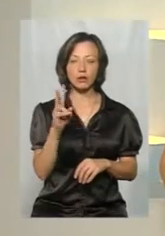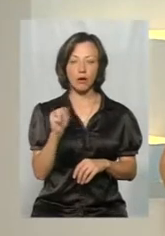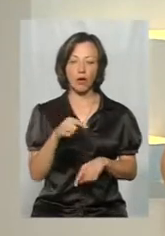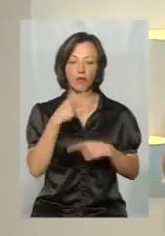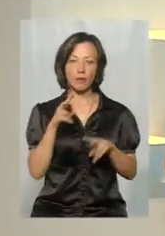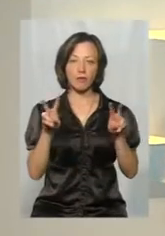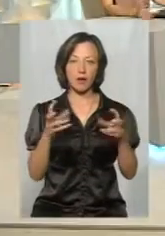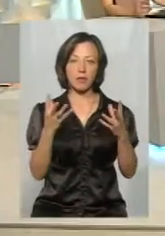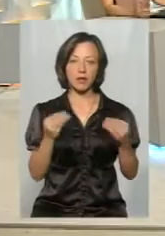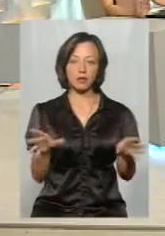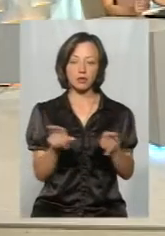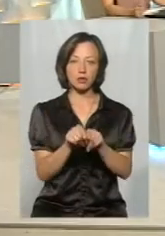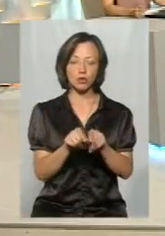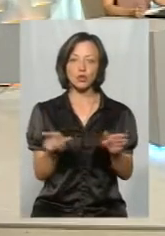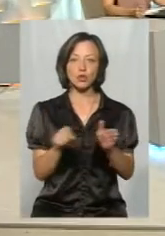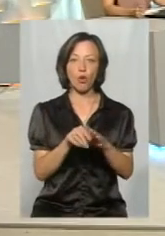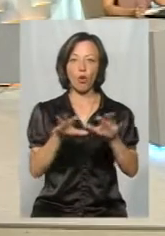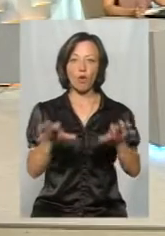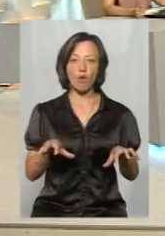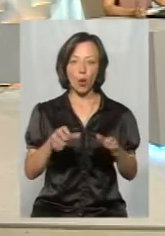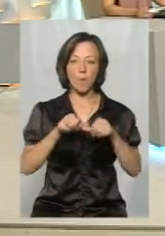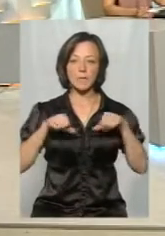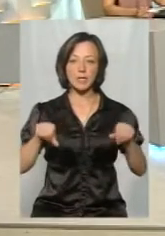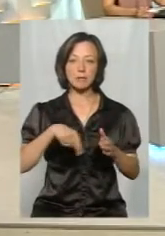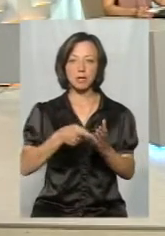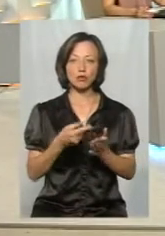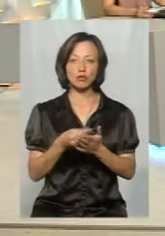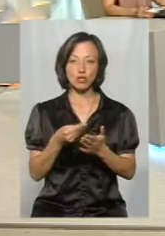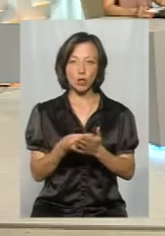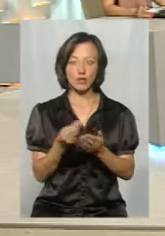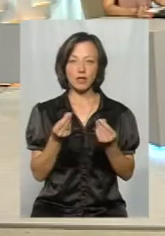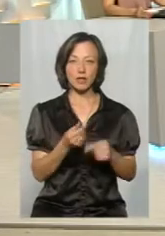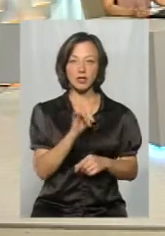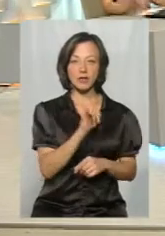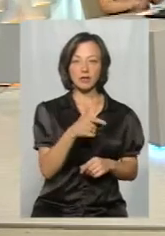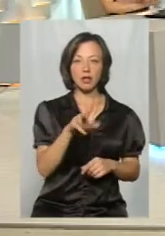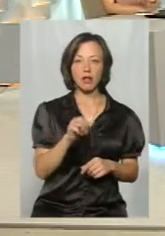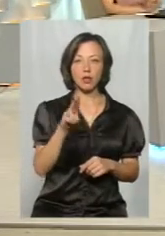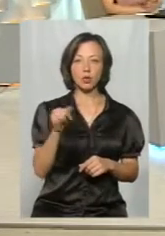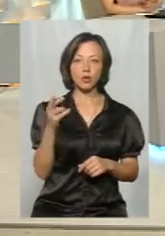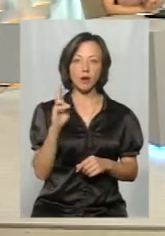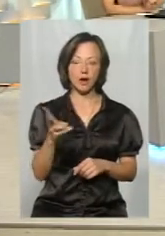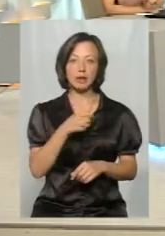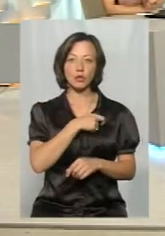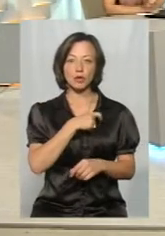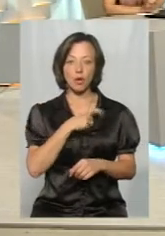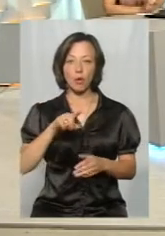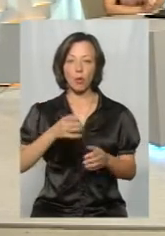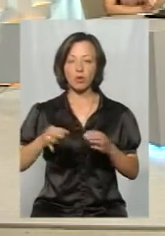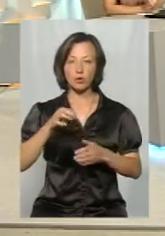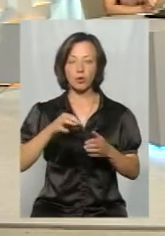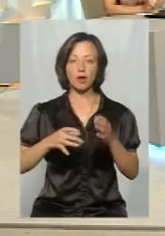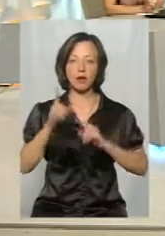темі дня із головою комісії з питань бюджету та фінансів обласної ради Іваном Гладоняком та депутатом обласної ради Михайлом Бойком.